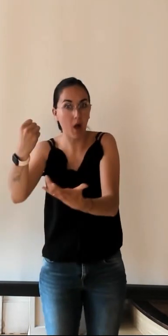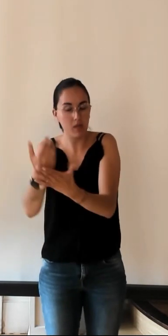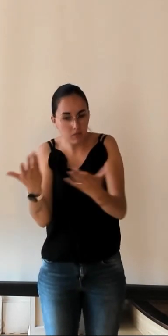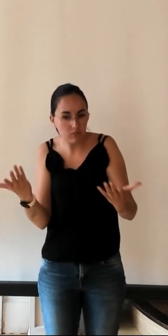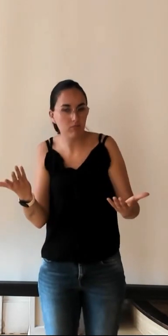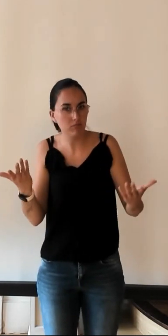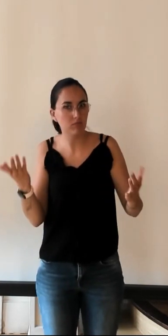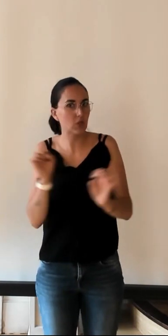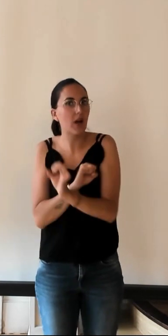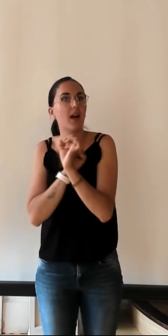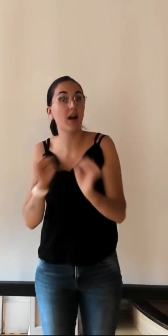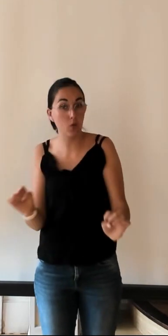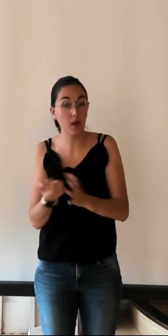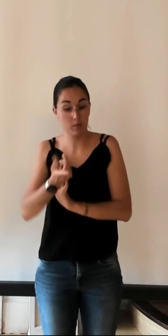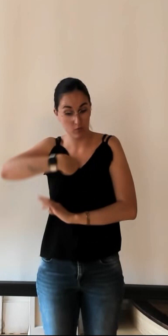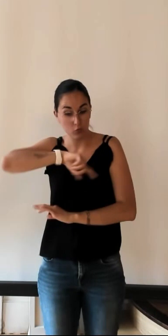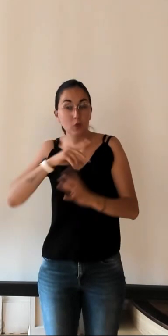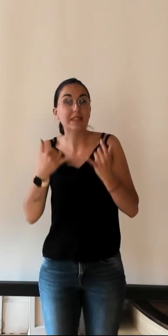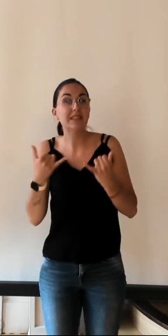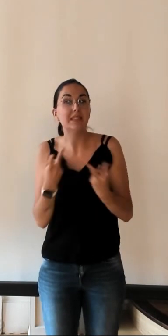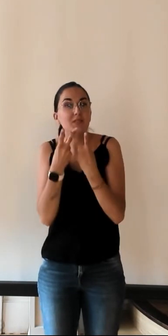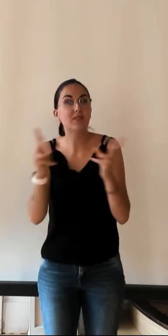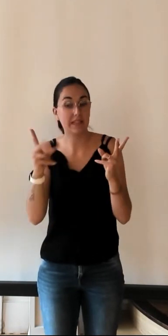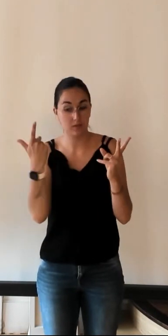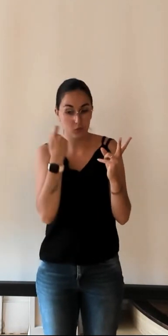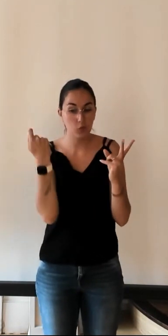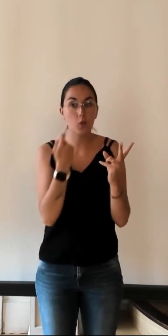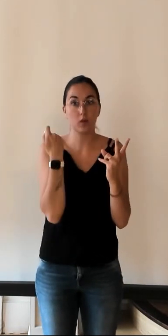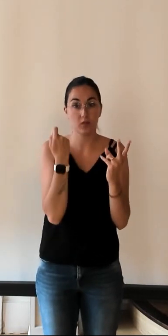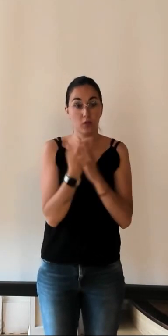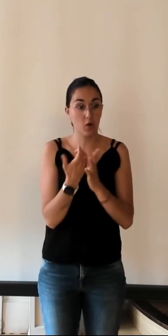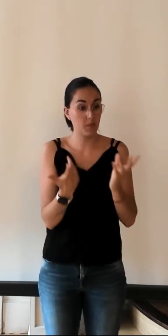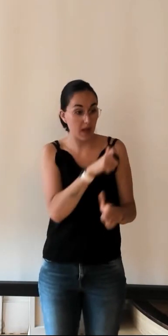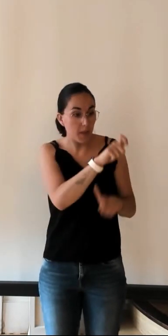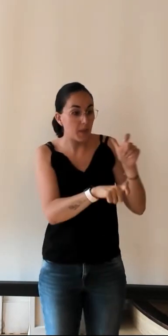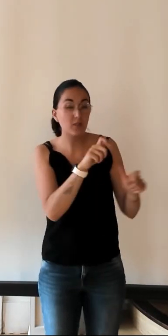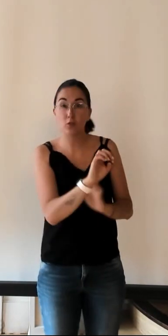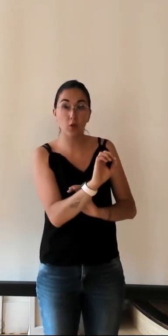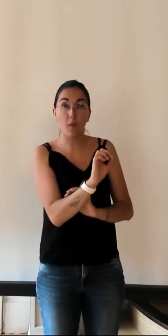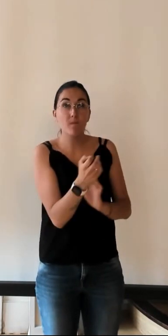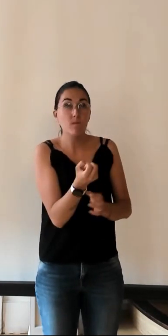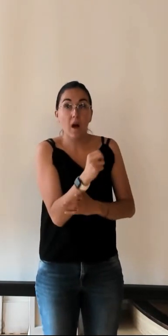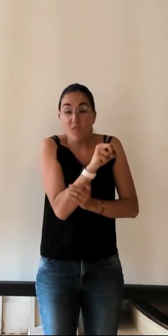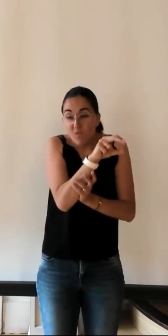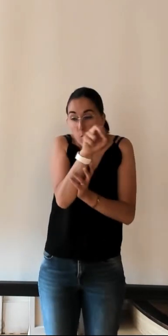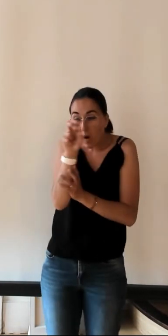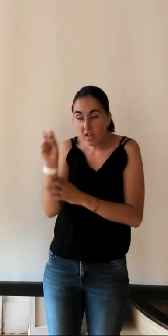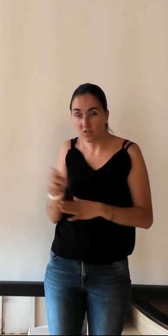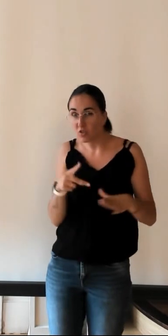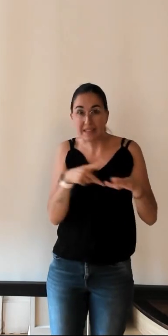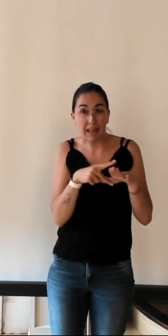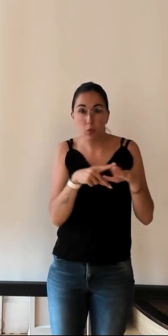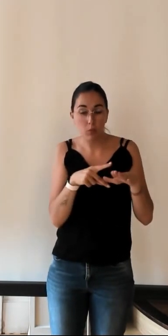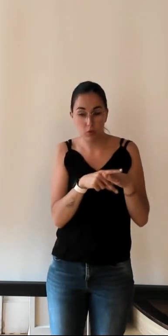Touraine et plus particulièrement de notre ville, on peut donc considérer que les premiers voyageurs ont été associés à la